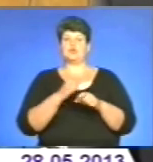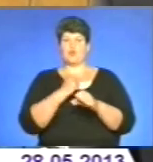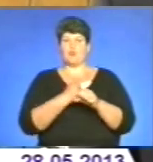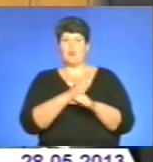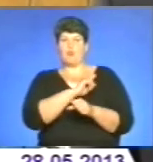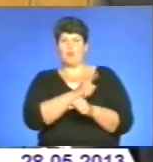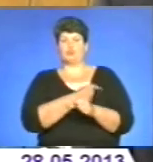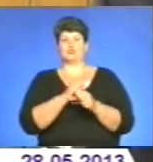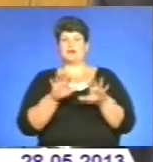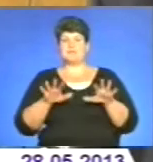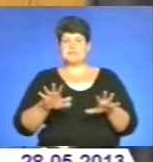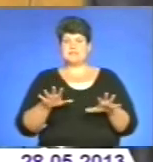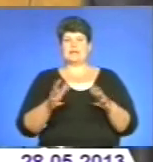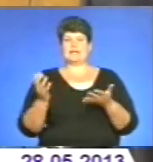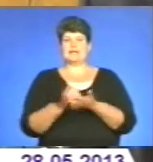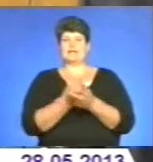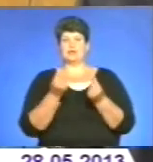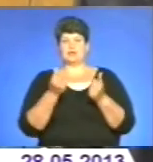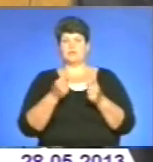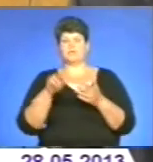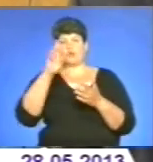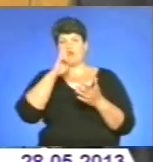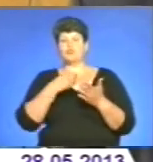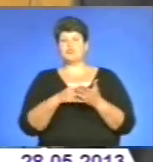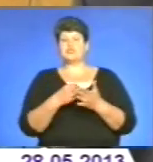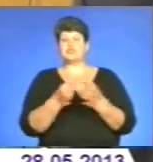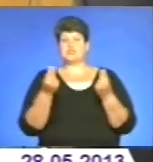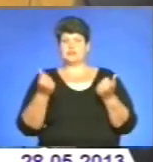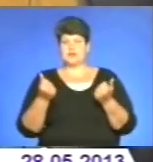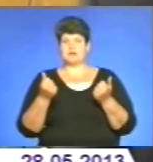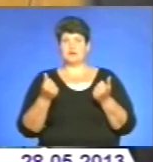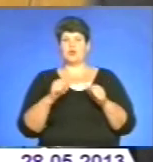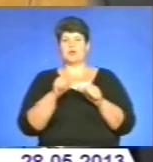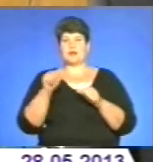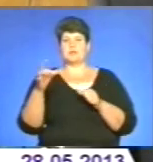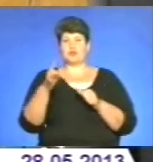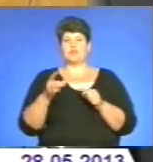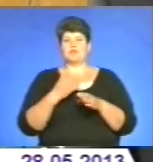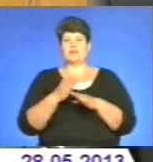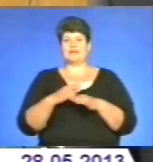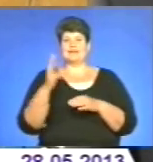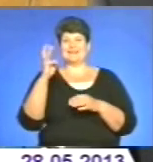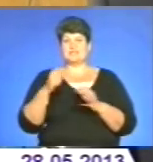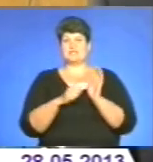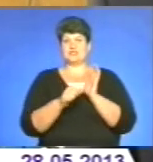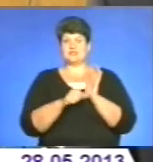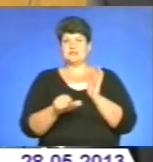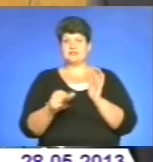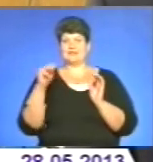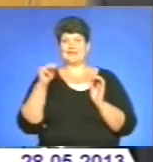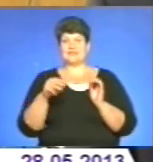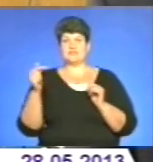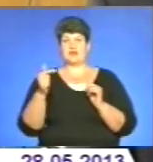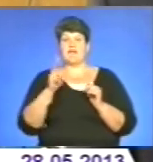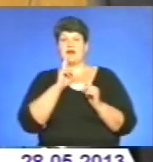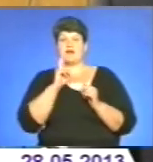знайти ці кошти в бюджеті. Ми теж бачимо в строкаті відділені коштів. Деякі райони поділяли по 360 тисяч з рівного бюджету, а таке,